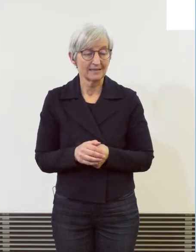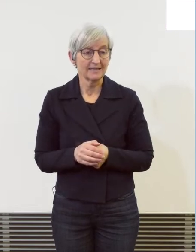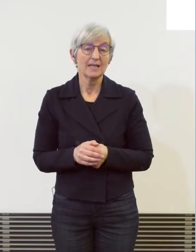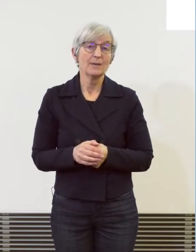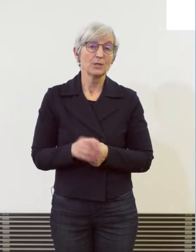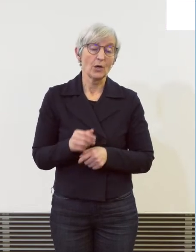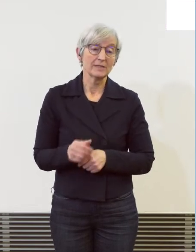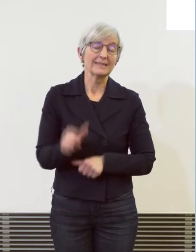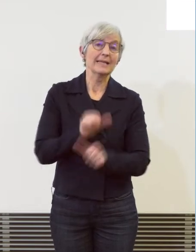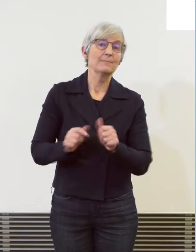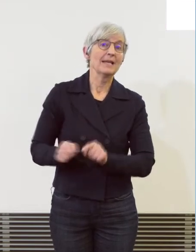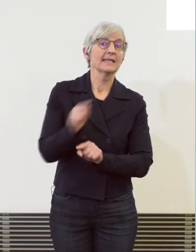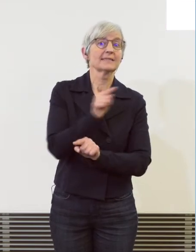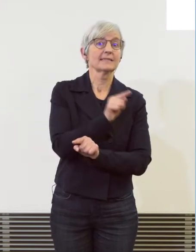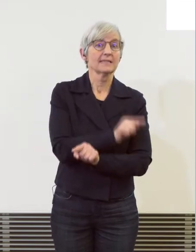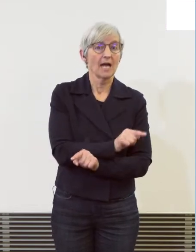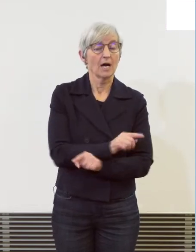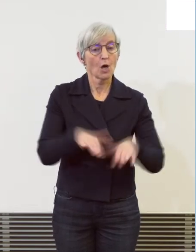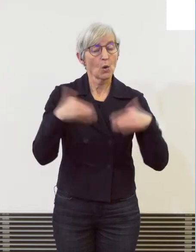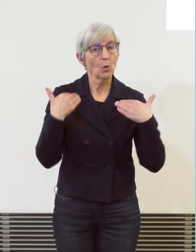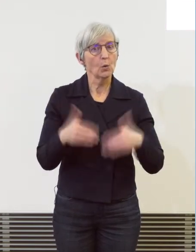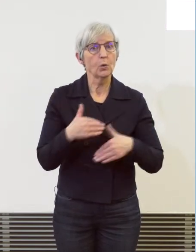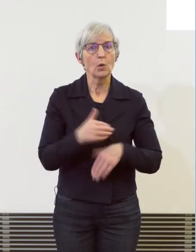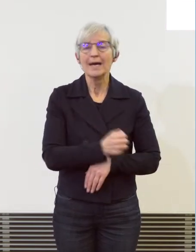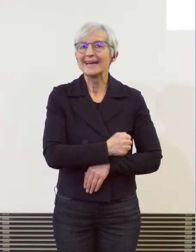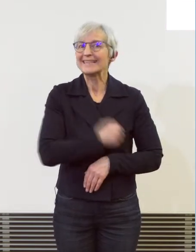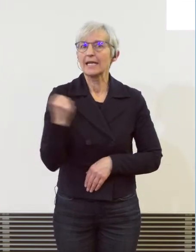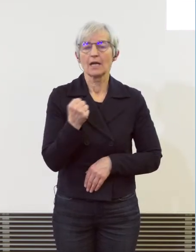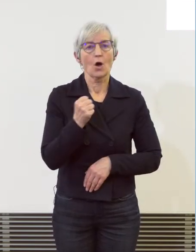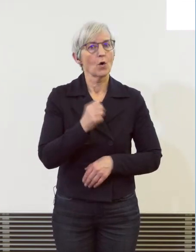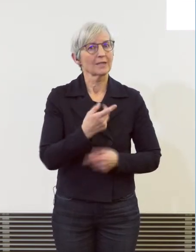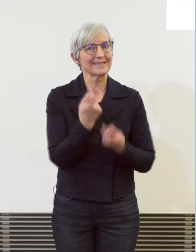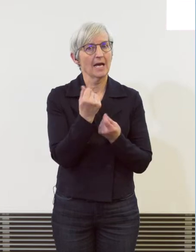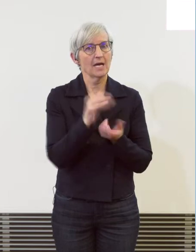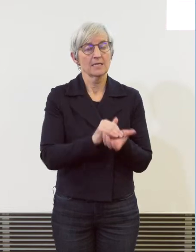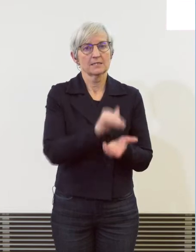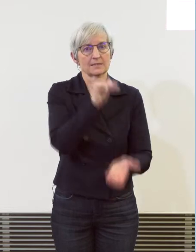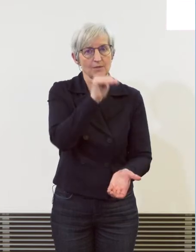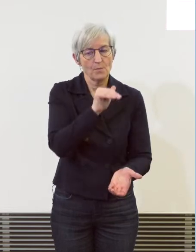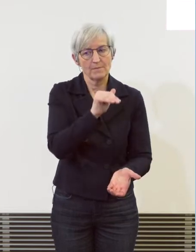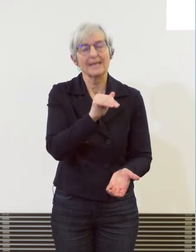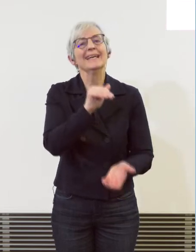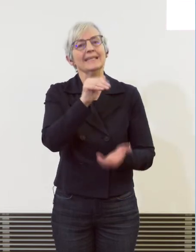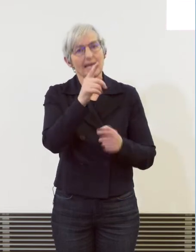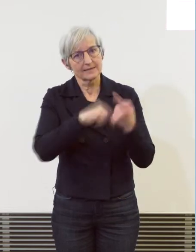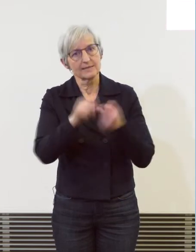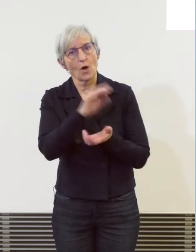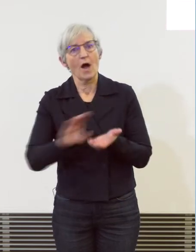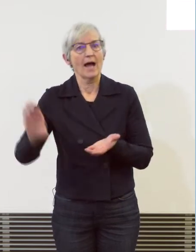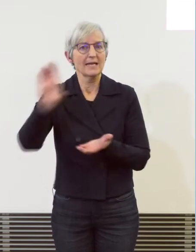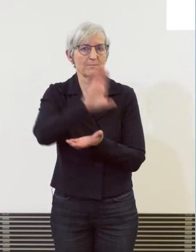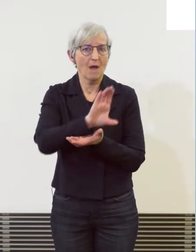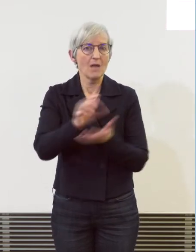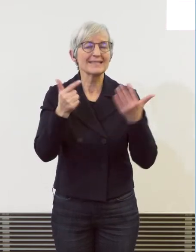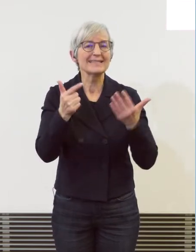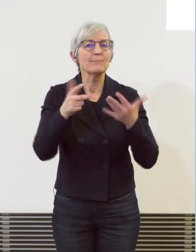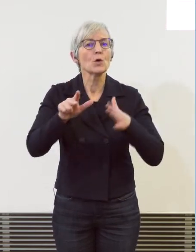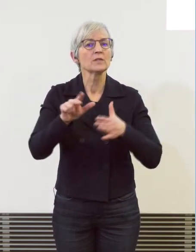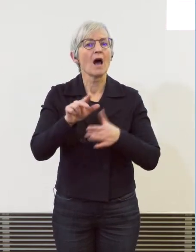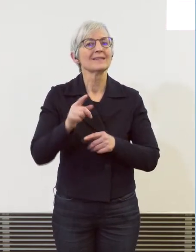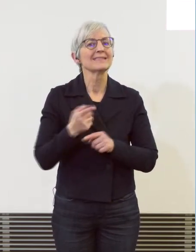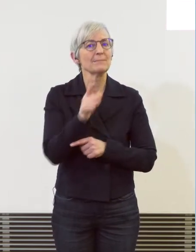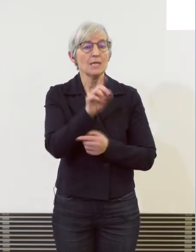in dem Jahr 2022 mit fast 87 Millionen nochmals erheblich übertreffen